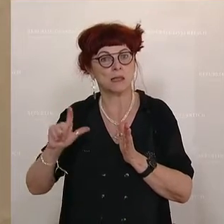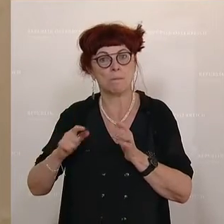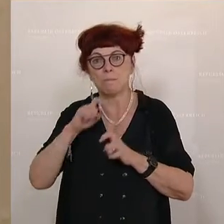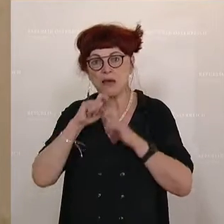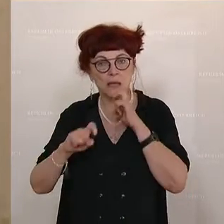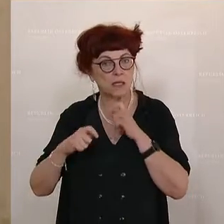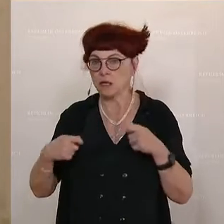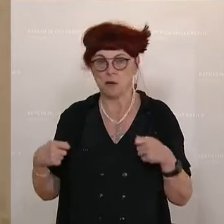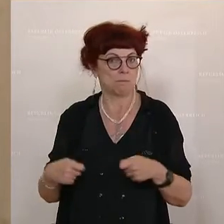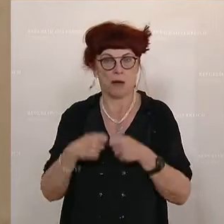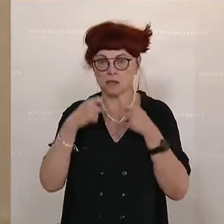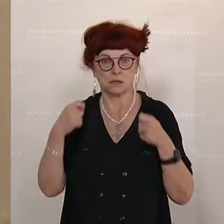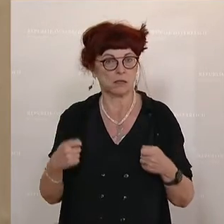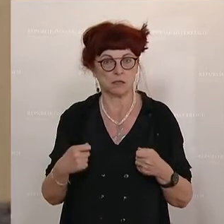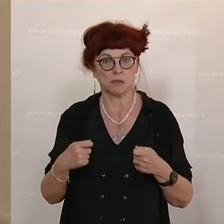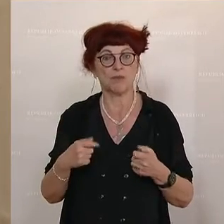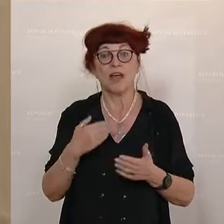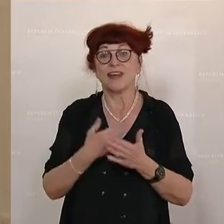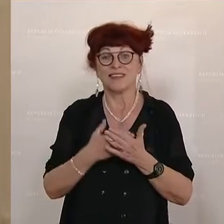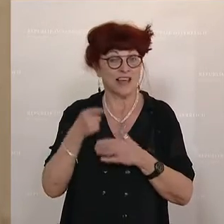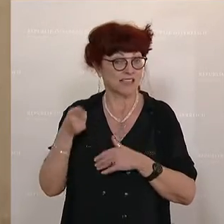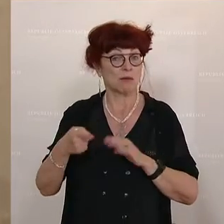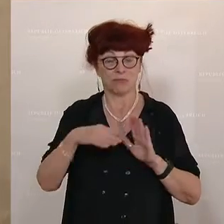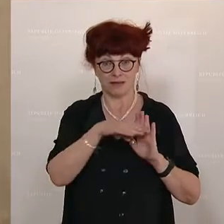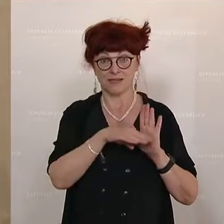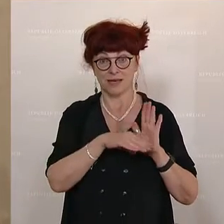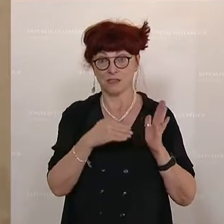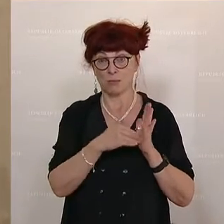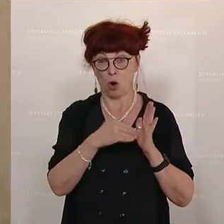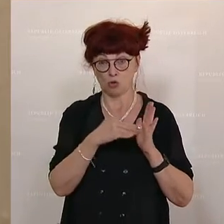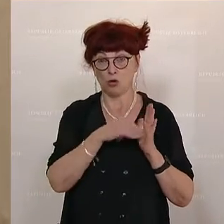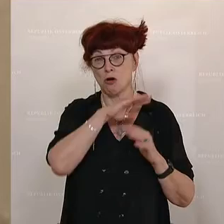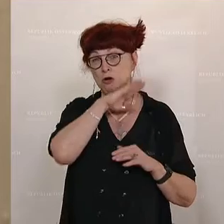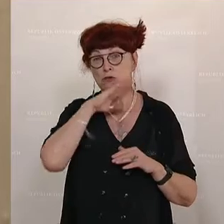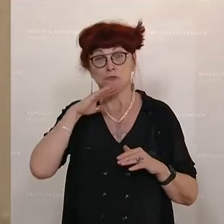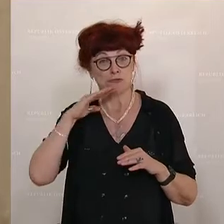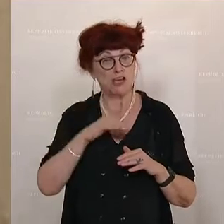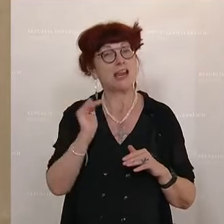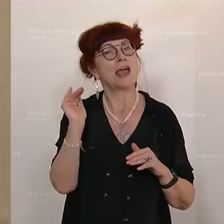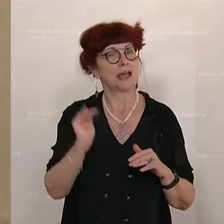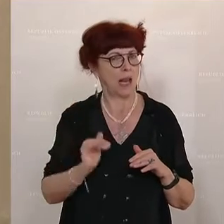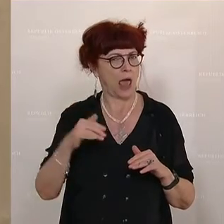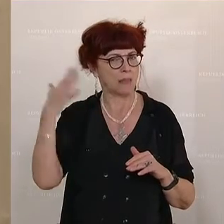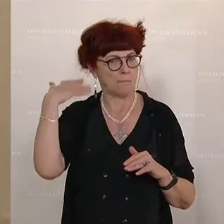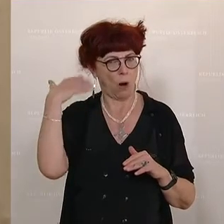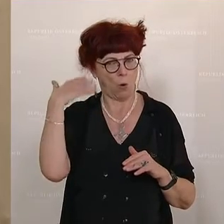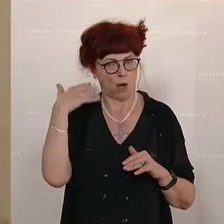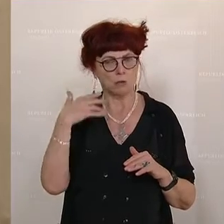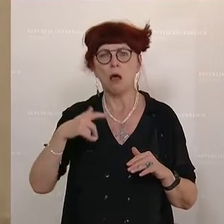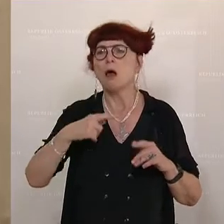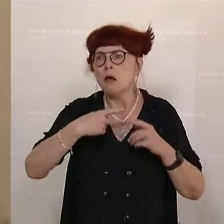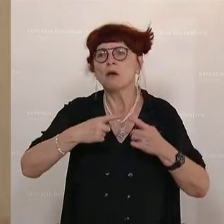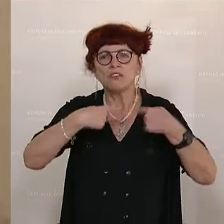es dieses Gesetz? Nicht für die vielen kleinen Bauern, die die Landschaft erhalten, die den Tourismus raus in die